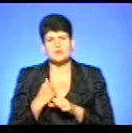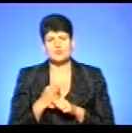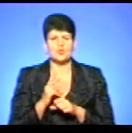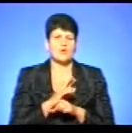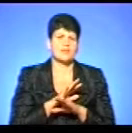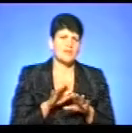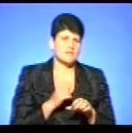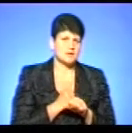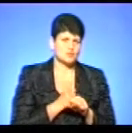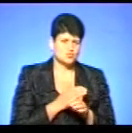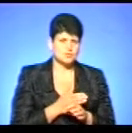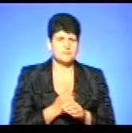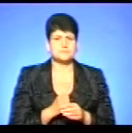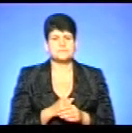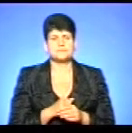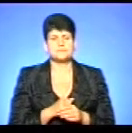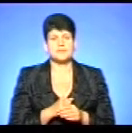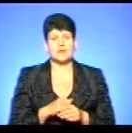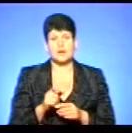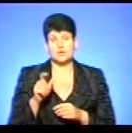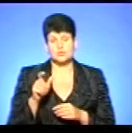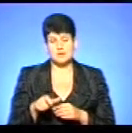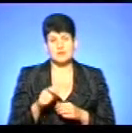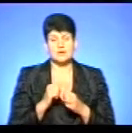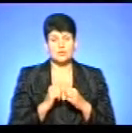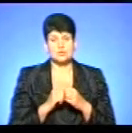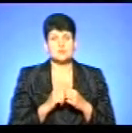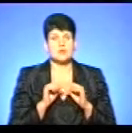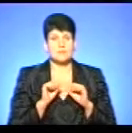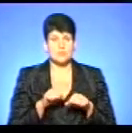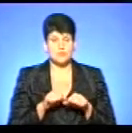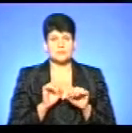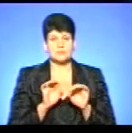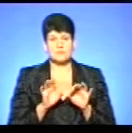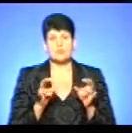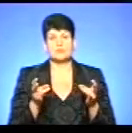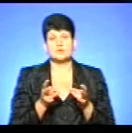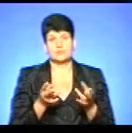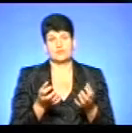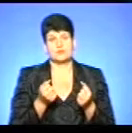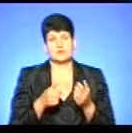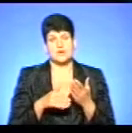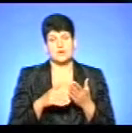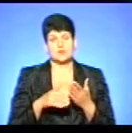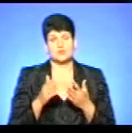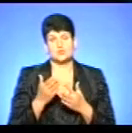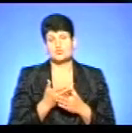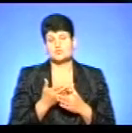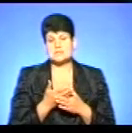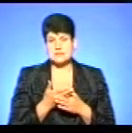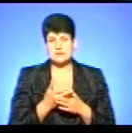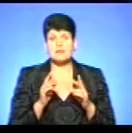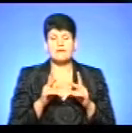працює. І кожна людина може обґрунтувати потребу отримання субсидій. Як